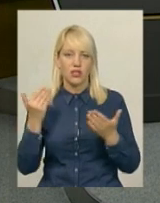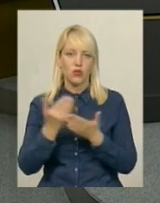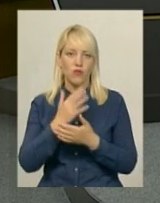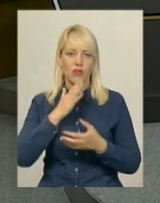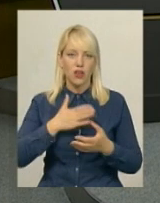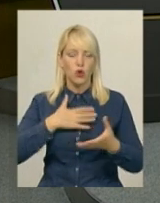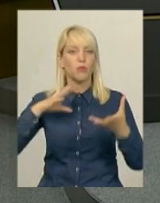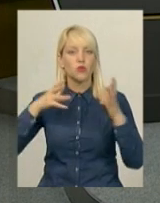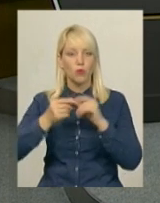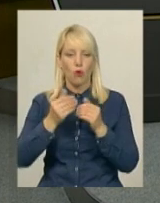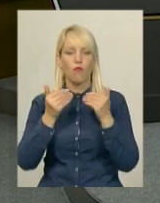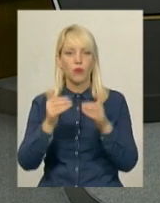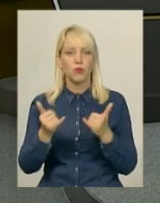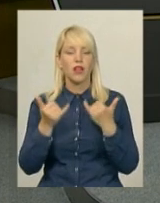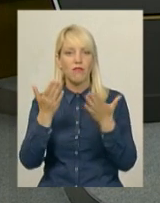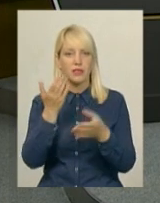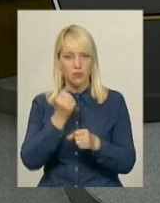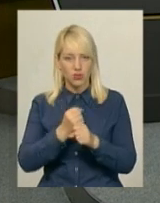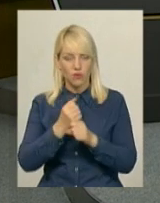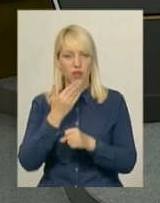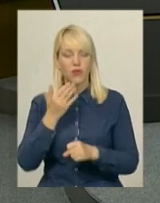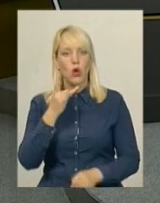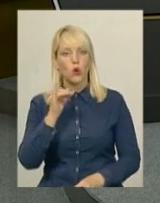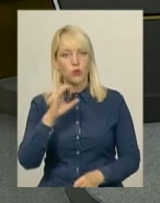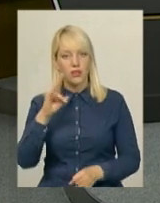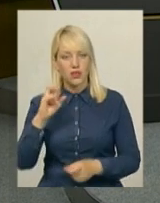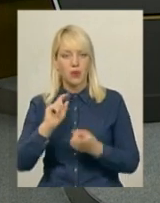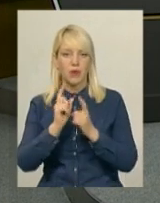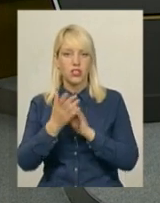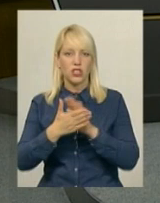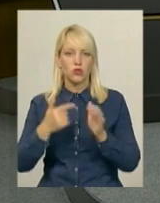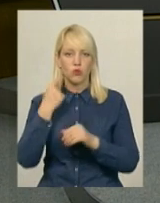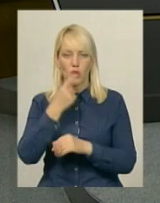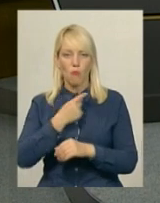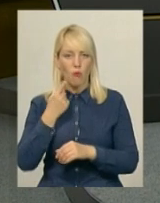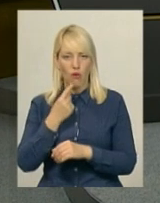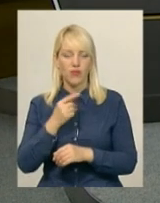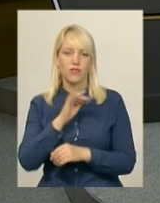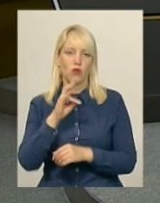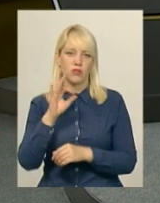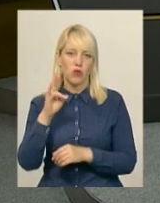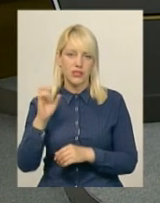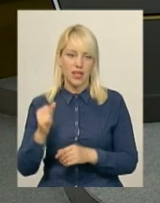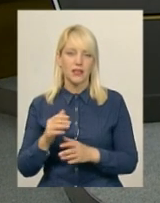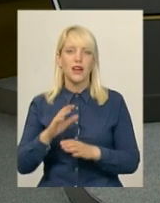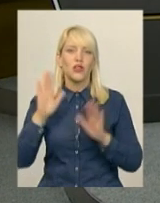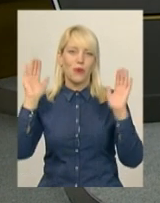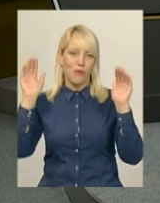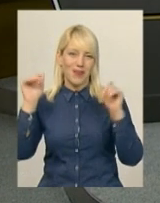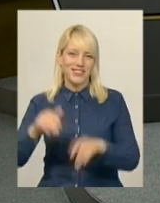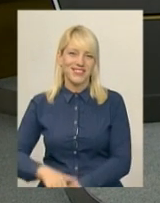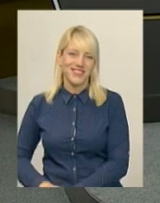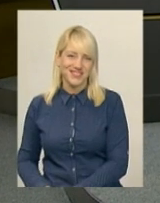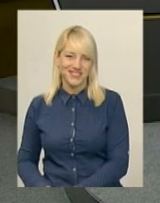підсумкового випуску. студії для вас працювала ведуча Світлана Русіна та перекладач жестової мови Оксана Фіновська. На все добре!